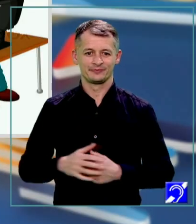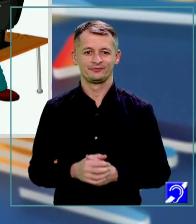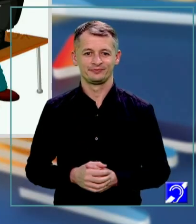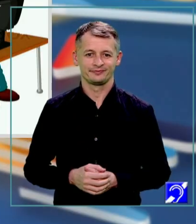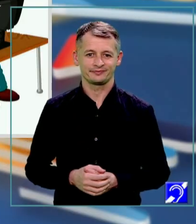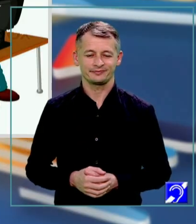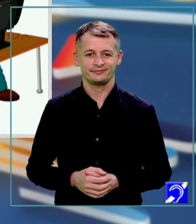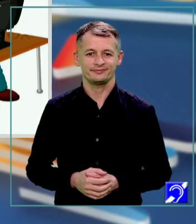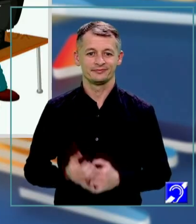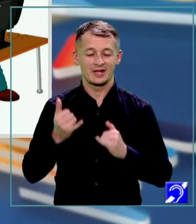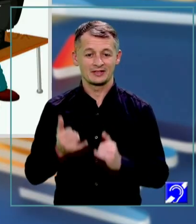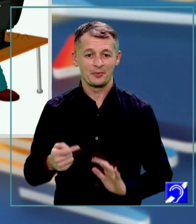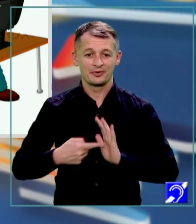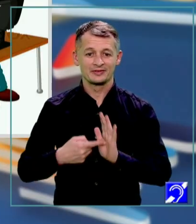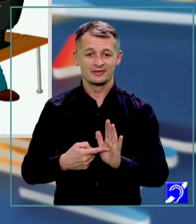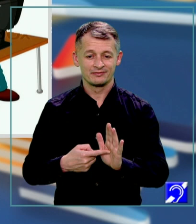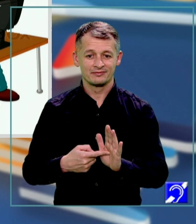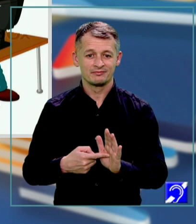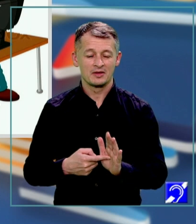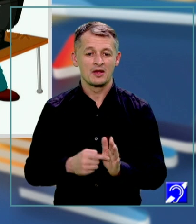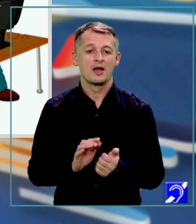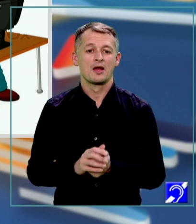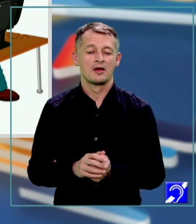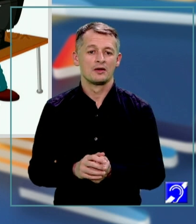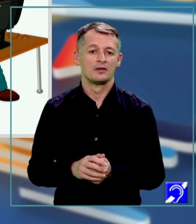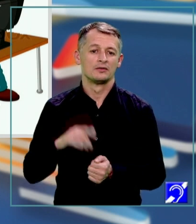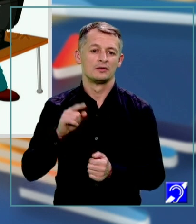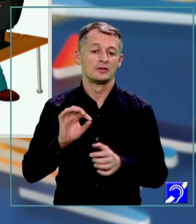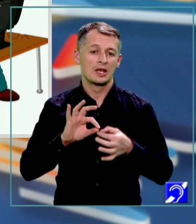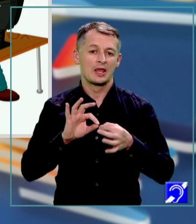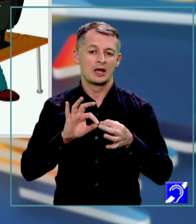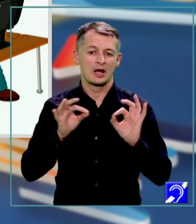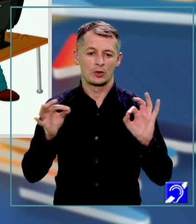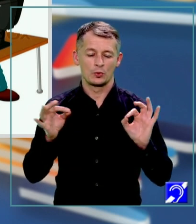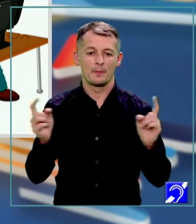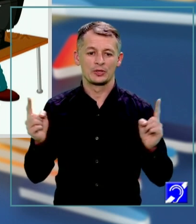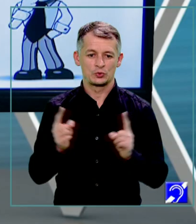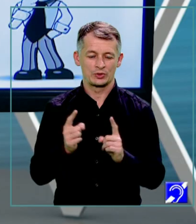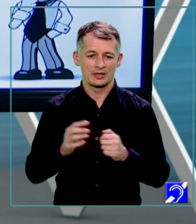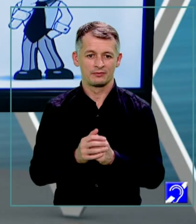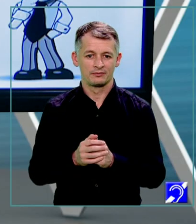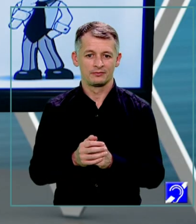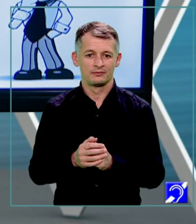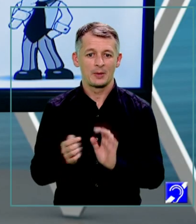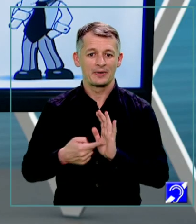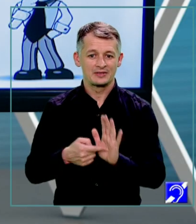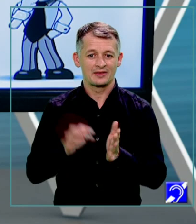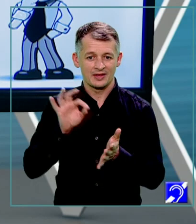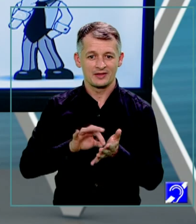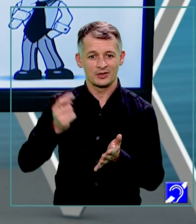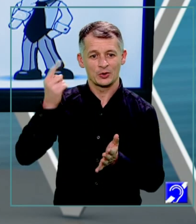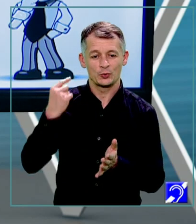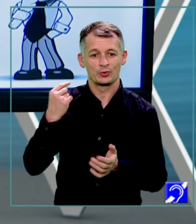Astăzi vă voi prezenta niște aplicații la formulele de calcul prescurtat. V-am prezentat data trecută